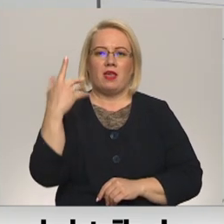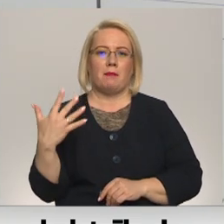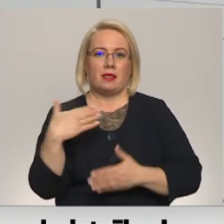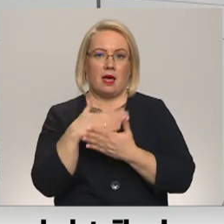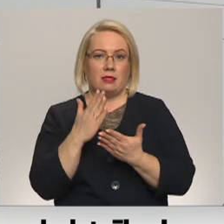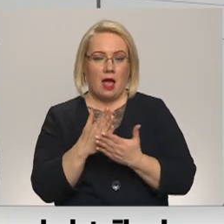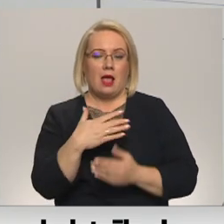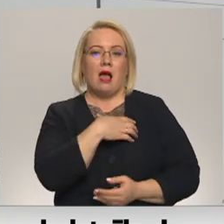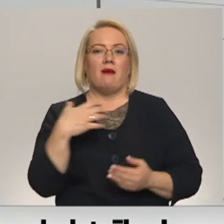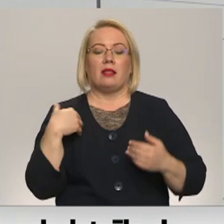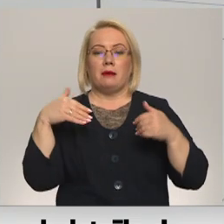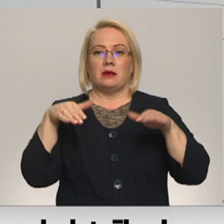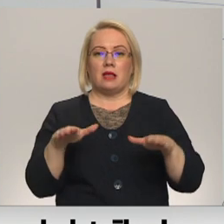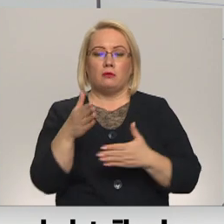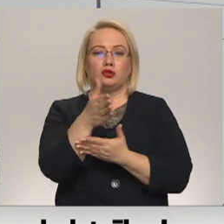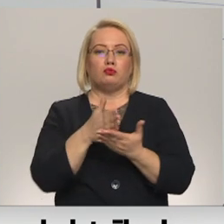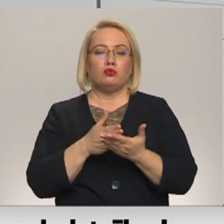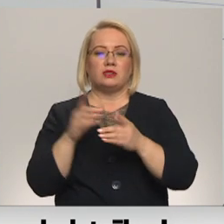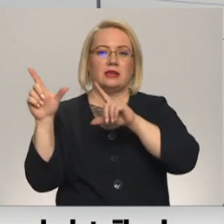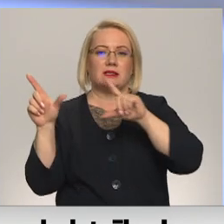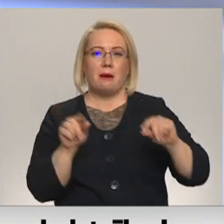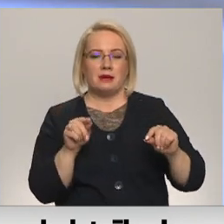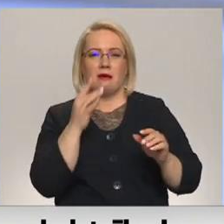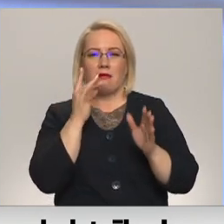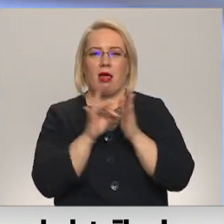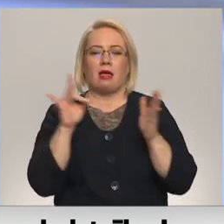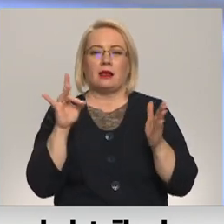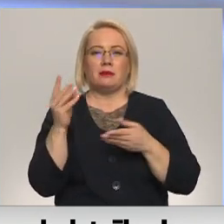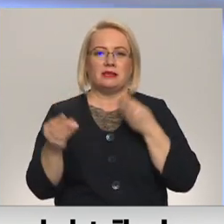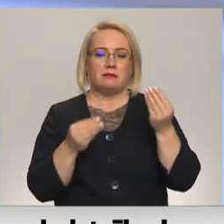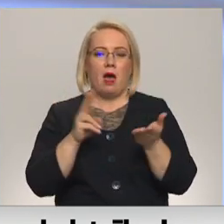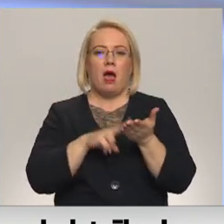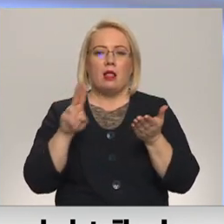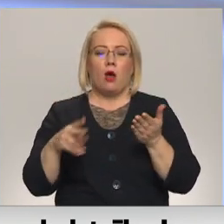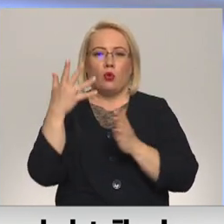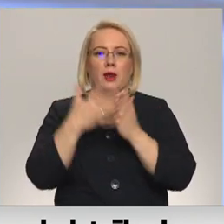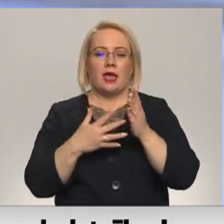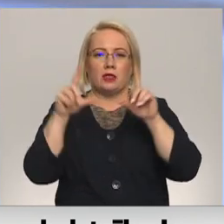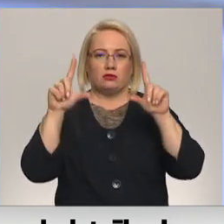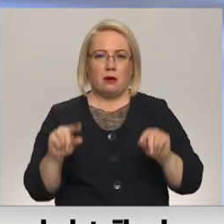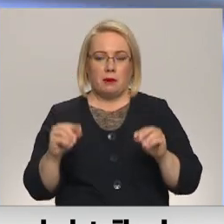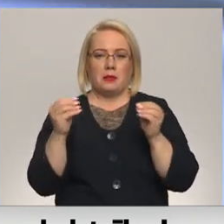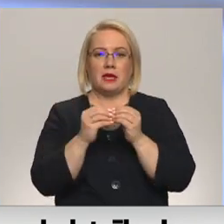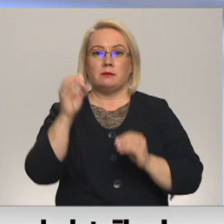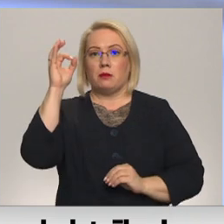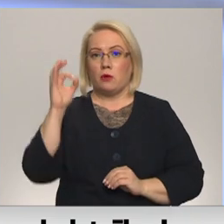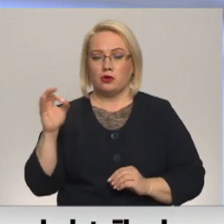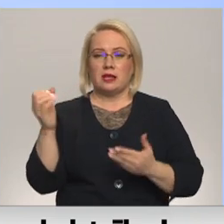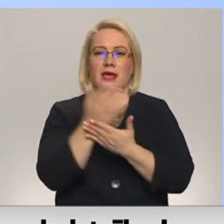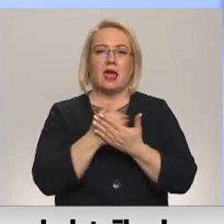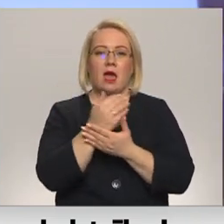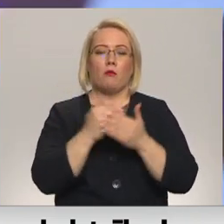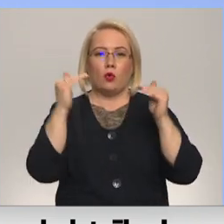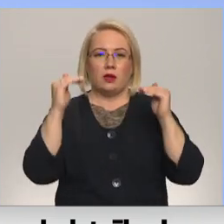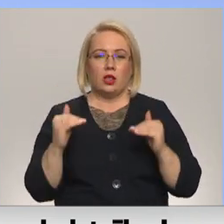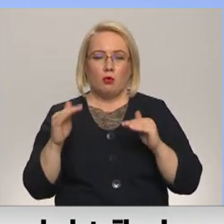Tātad valdības lēmums uz pusi samazināt sadalas izmaksas šajā gadījumā ļautu rēķini samazināt par 10%. Ieņēmumu kritumu